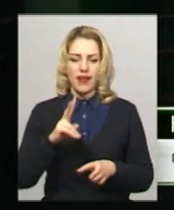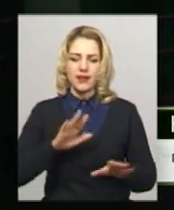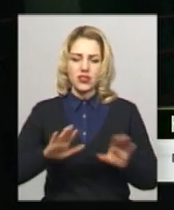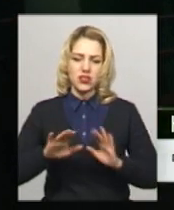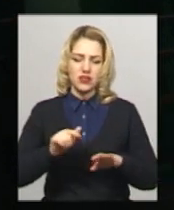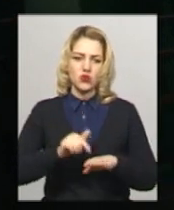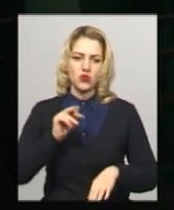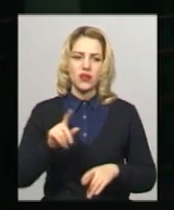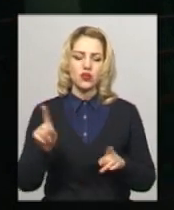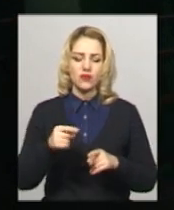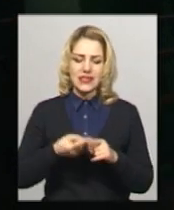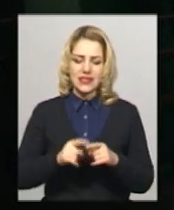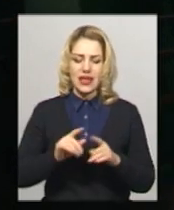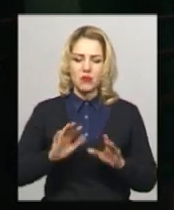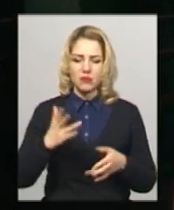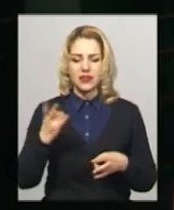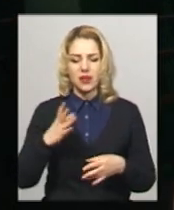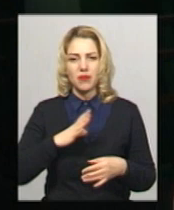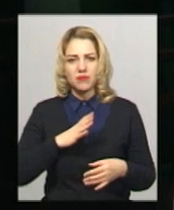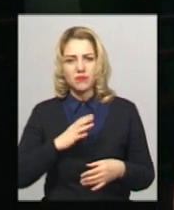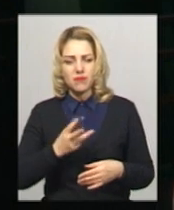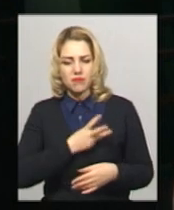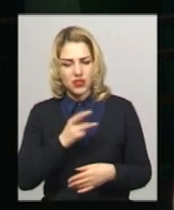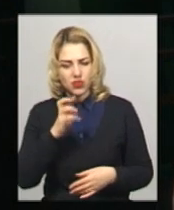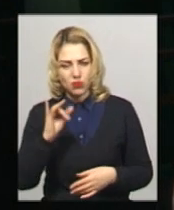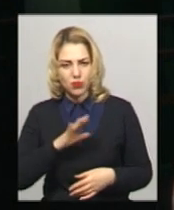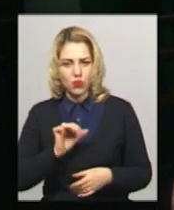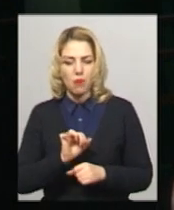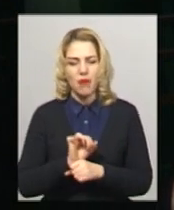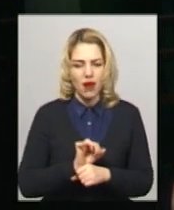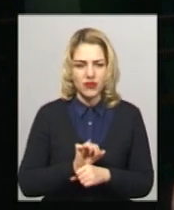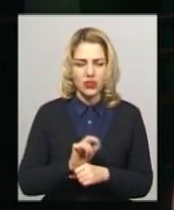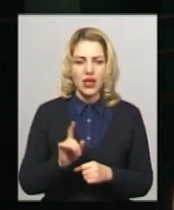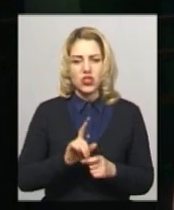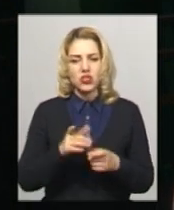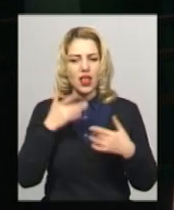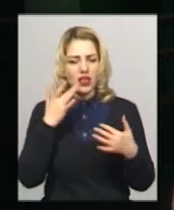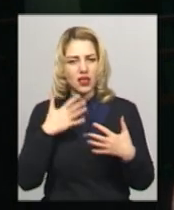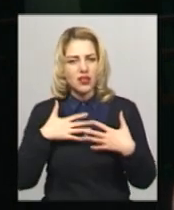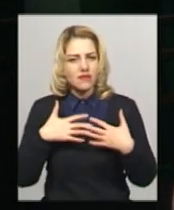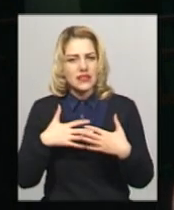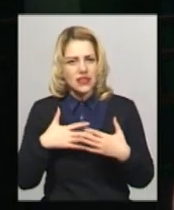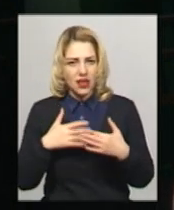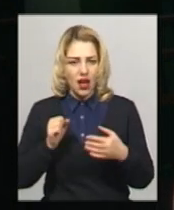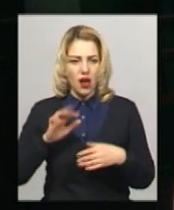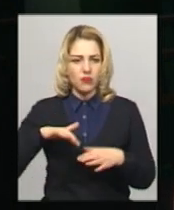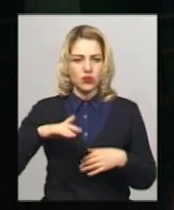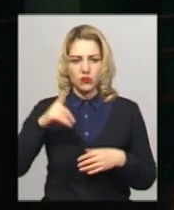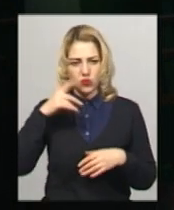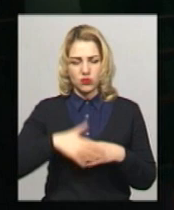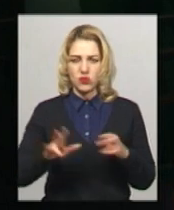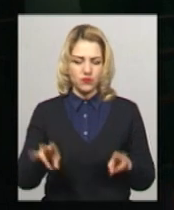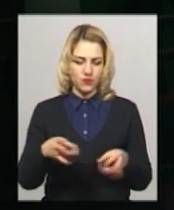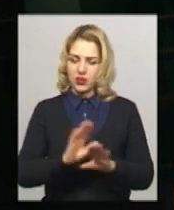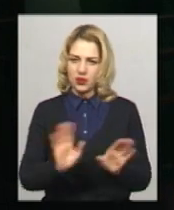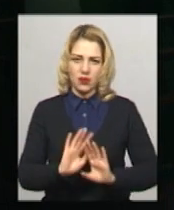в цей момент бажано було б паузу, або в цей момент легкий вздих, а потім розумієш, ні, цього не